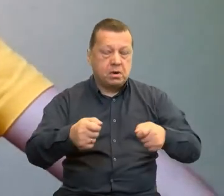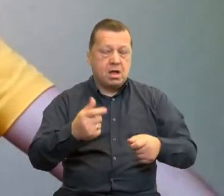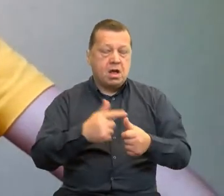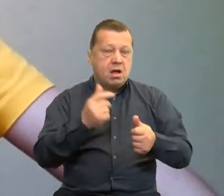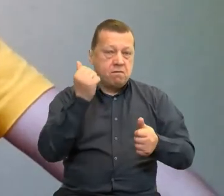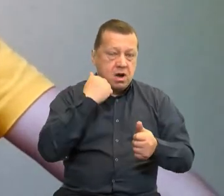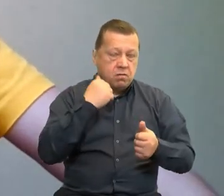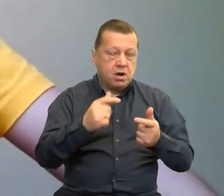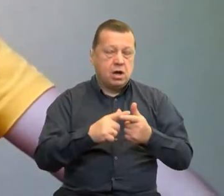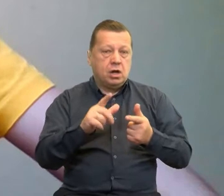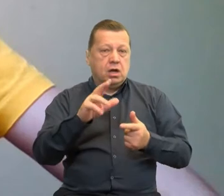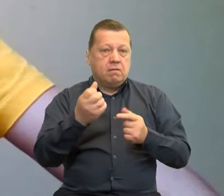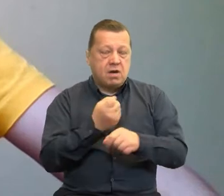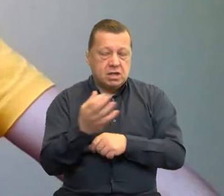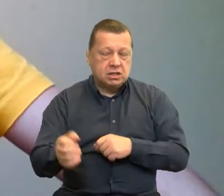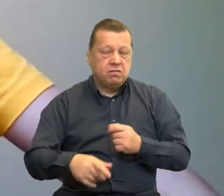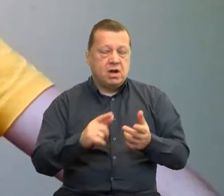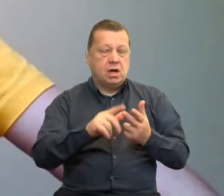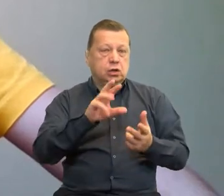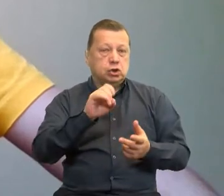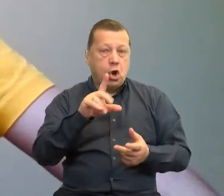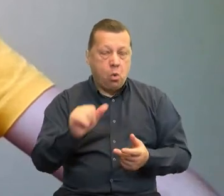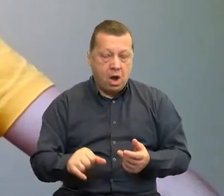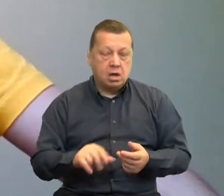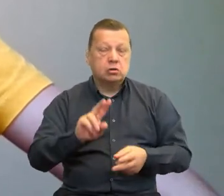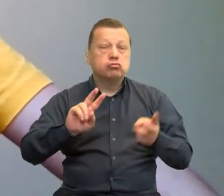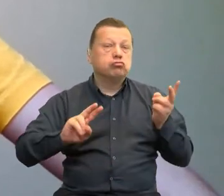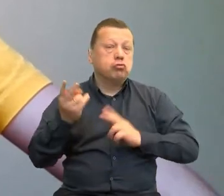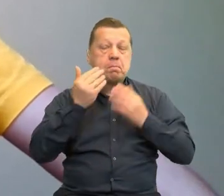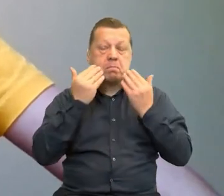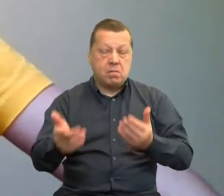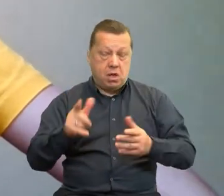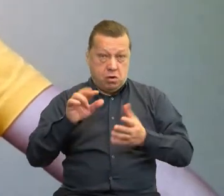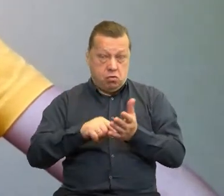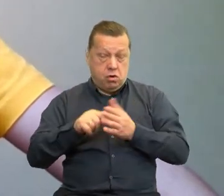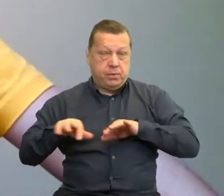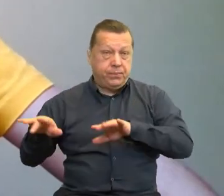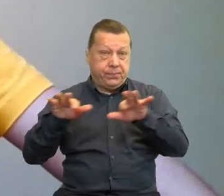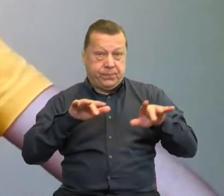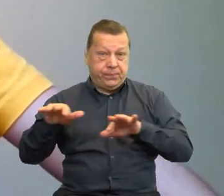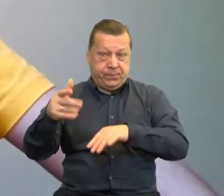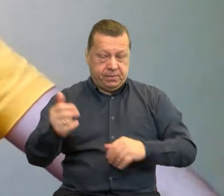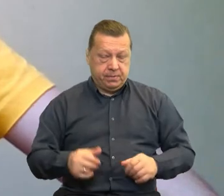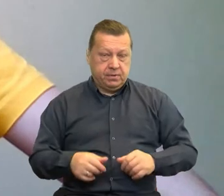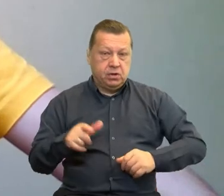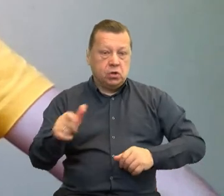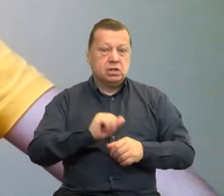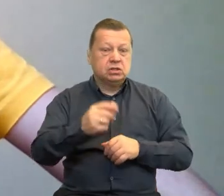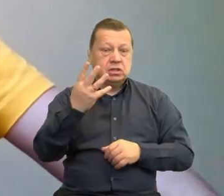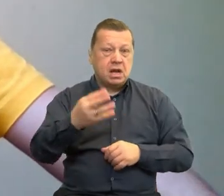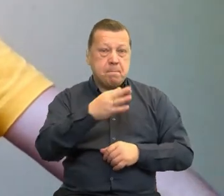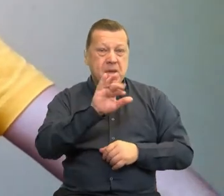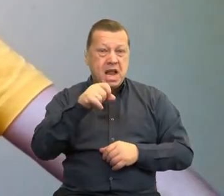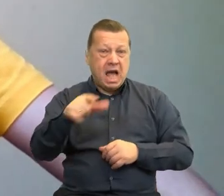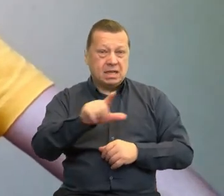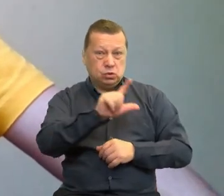zależy od zapylaczy. Wartość roczna pracy zapylaczy w Polsce to jest 4 miliardy złotych.